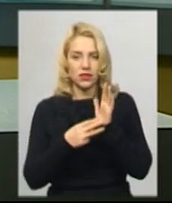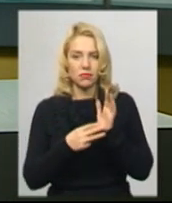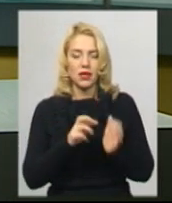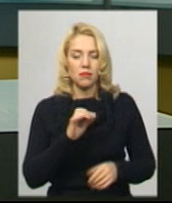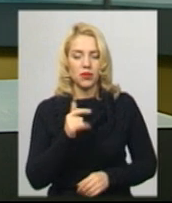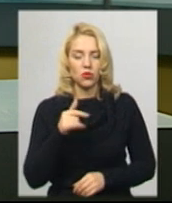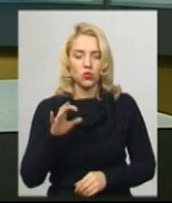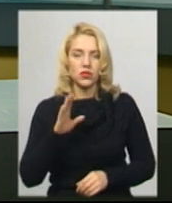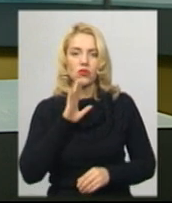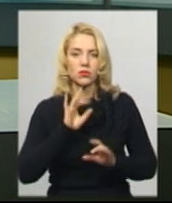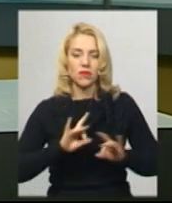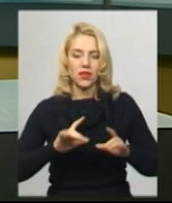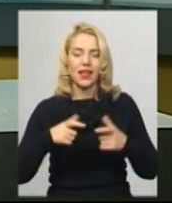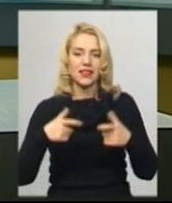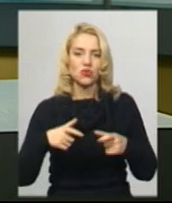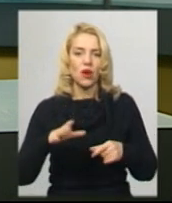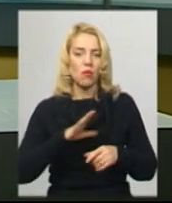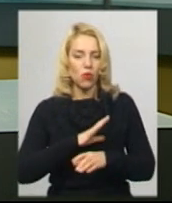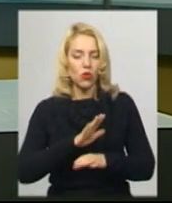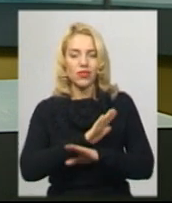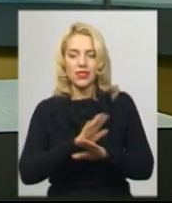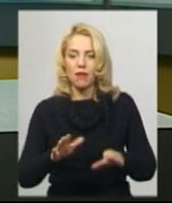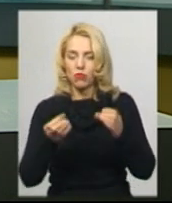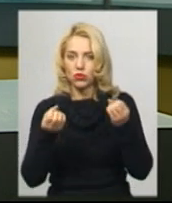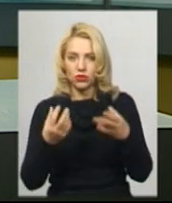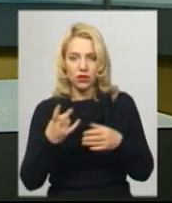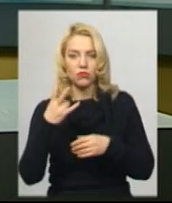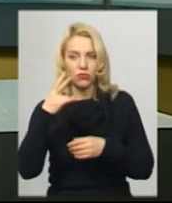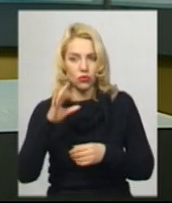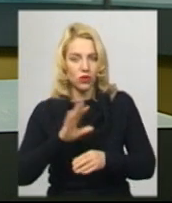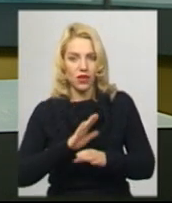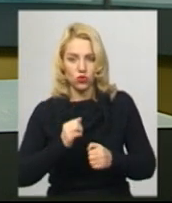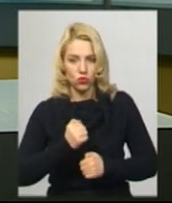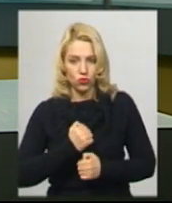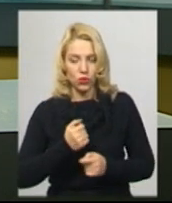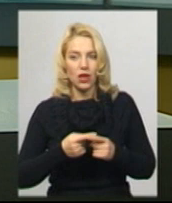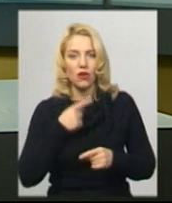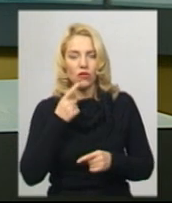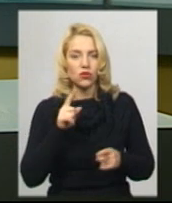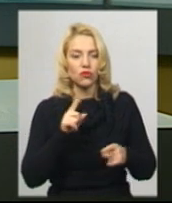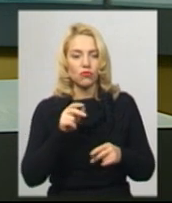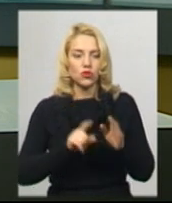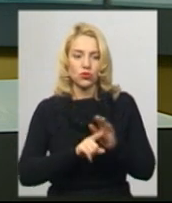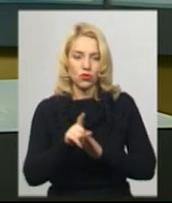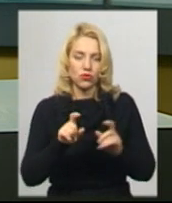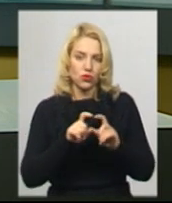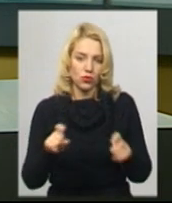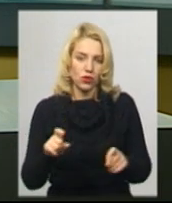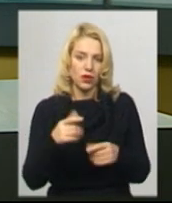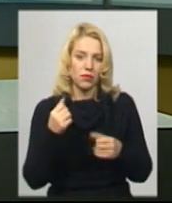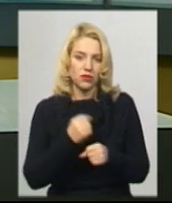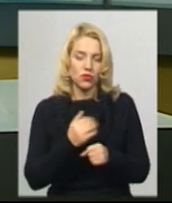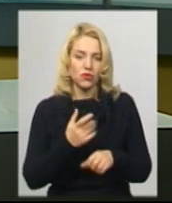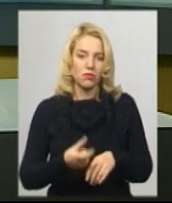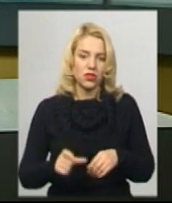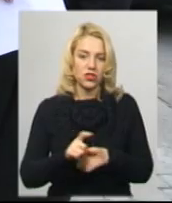тестування було непростим та, каже, не шкодує, що вирішила скласти цей іспит. І додає, що в початковій школі працює вже близько 20 років.